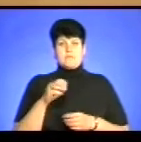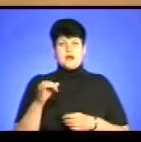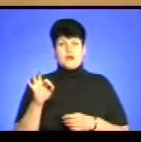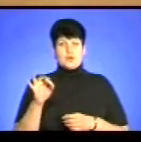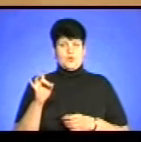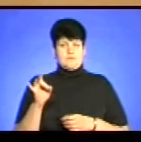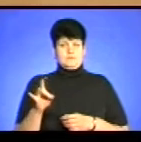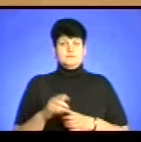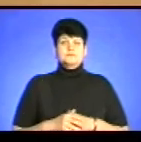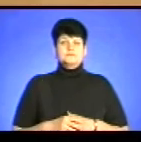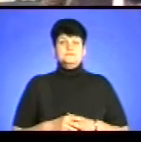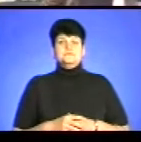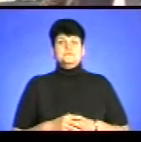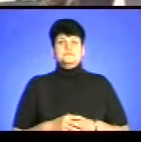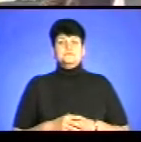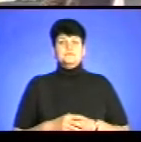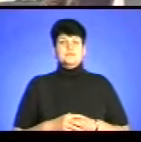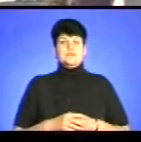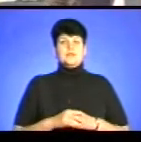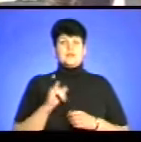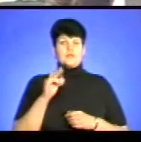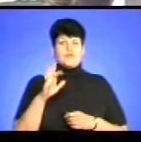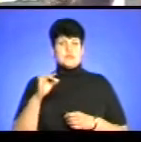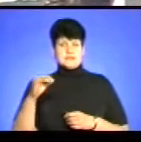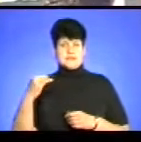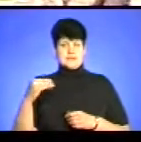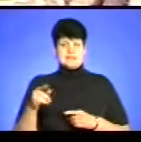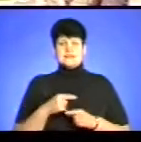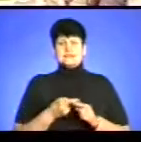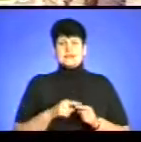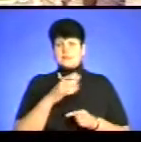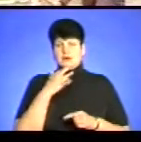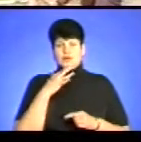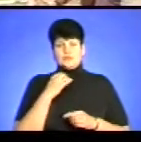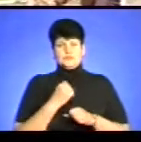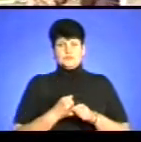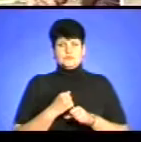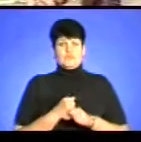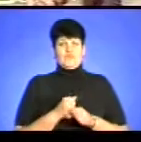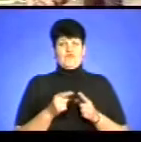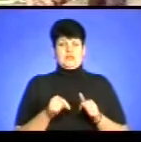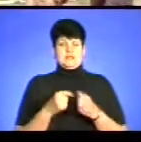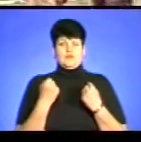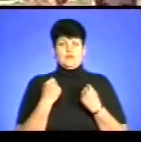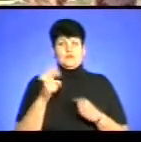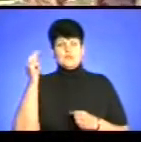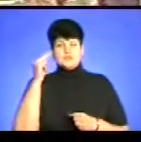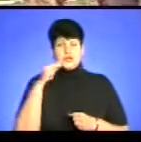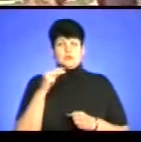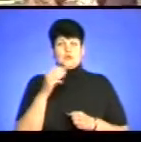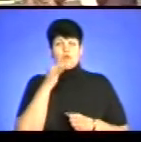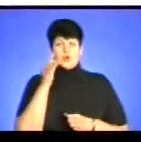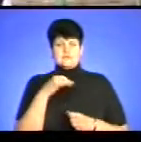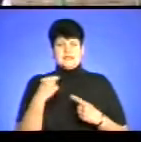Войцехівський. Це багатофункціональний вид спорту. Ми зараз вивчаємо досвід кращих країн